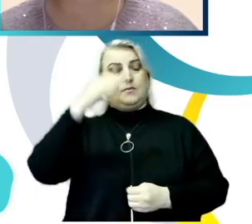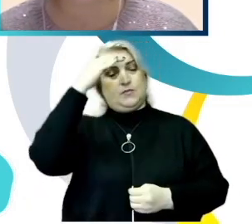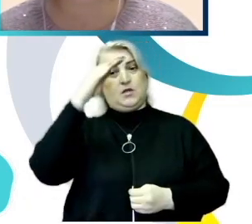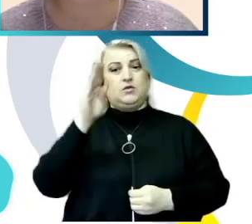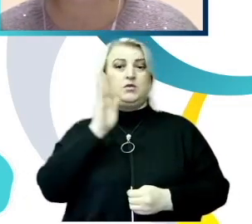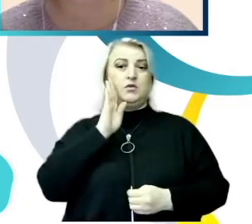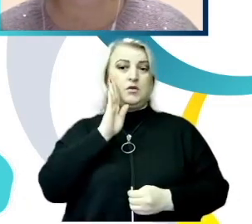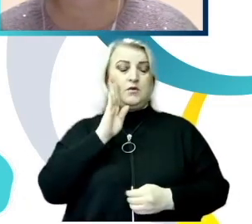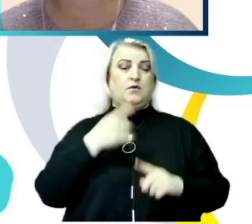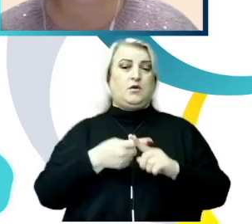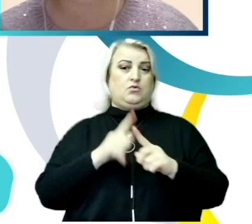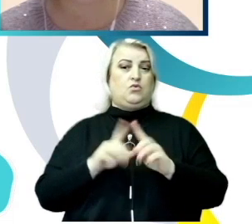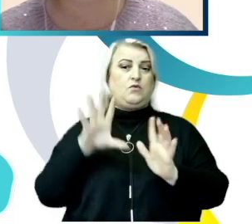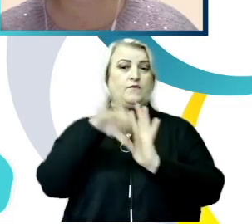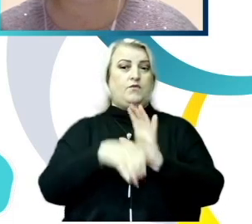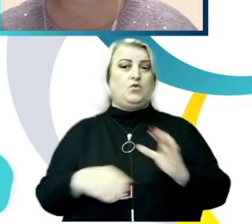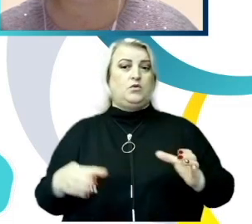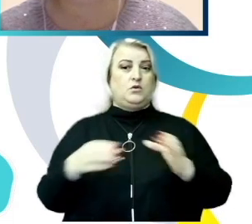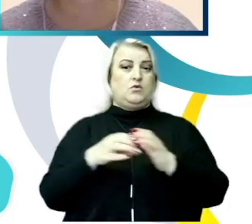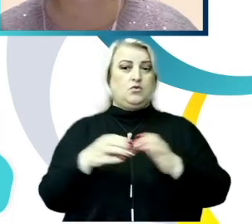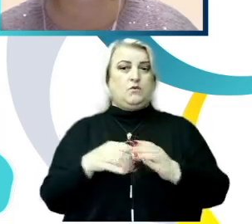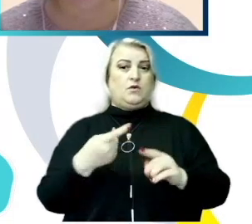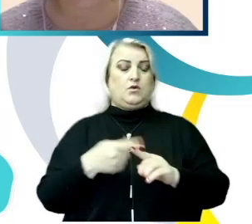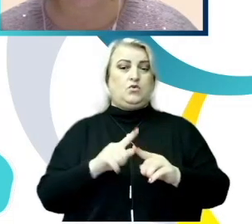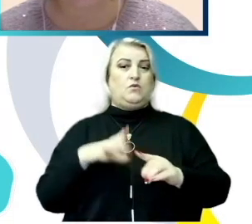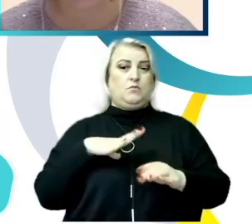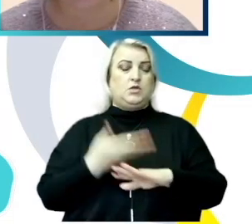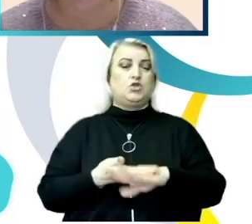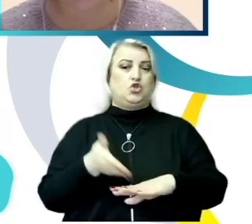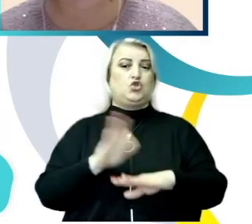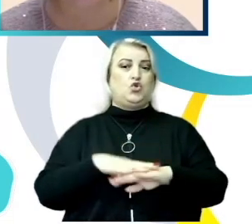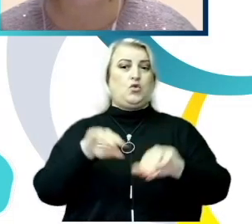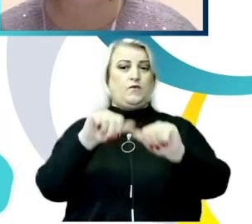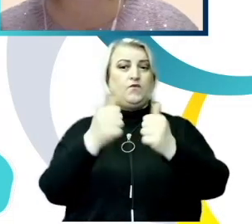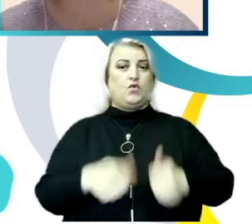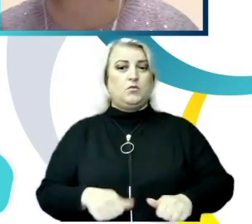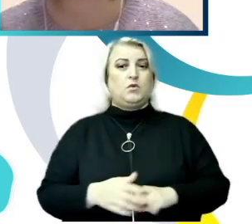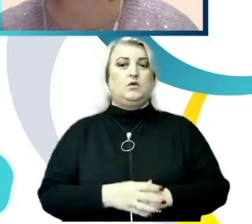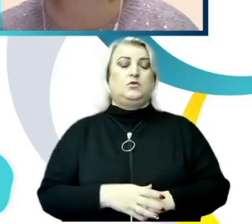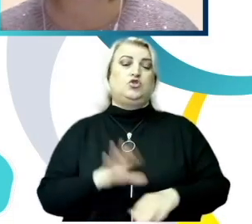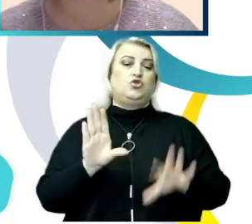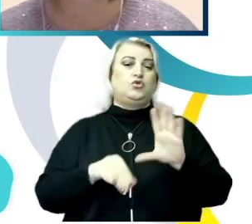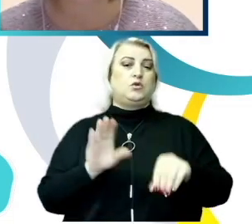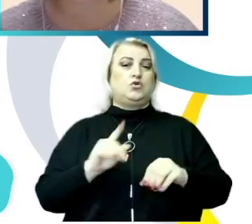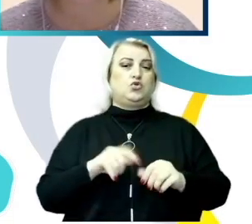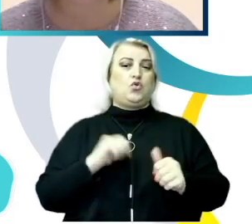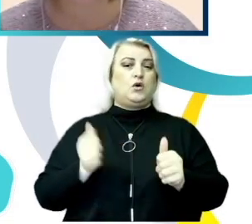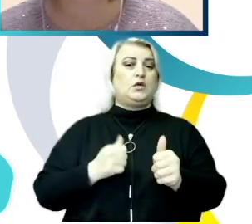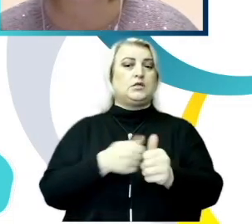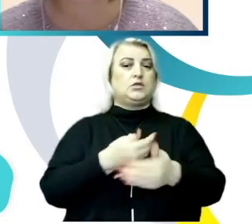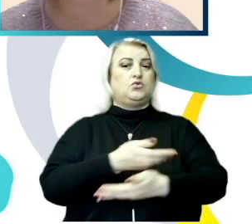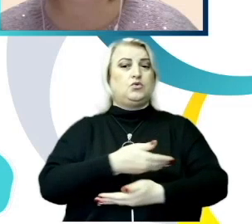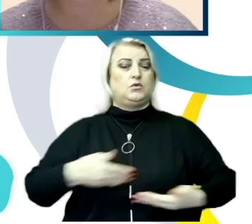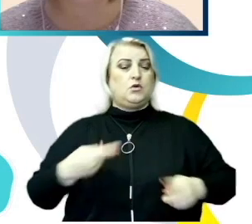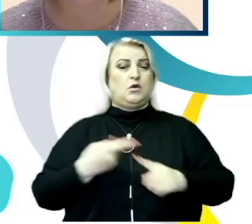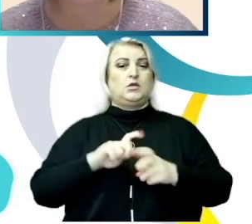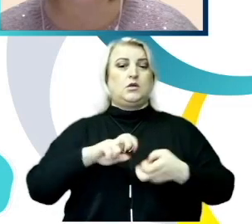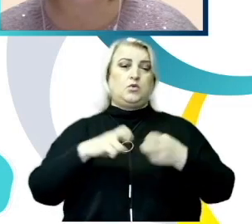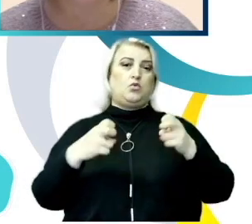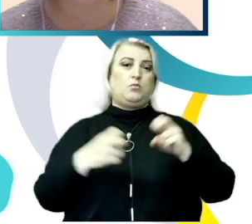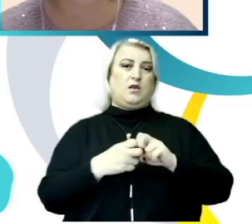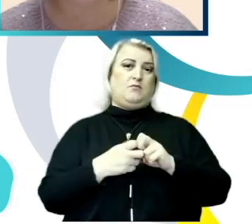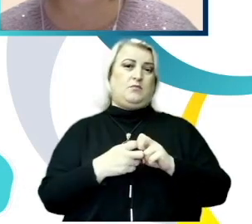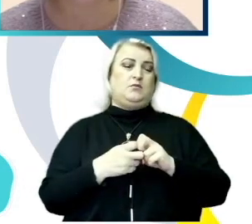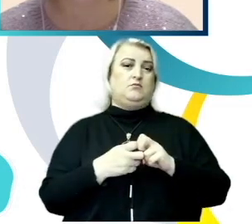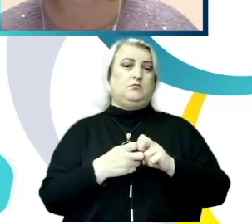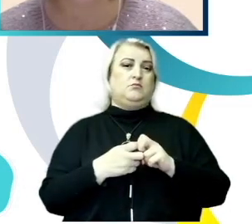sunt partea grupului care s-au confruntat cu forme grave, preponderent, consideră că hărțuirea sexuală este o problemă minoră sau că